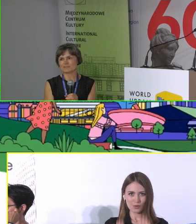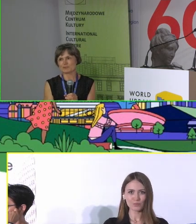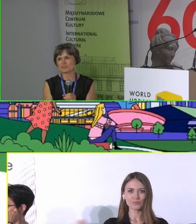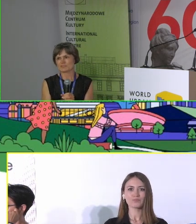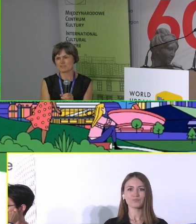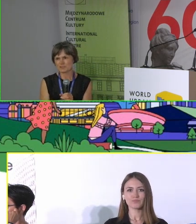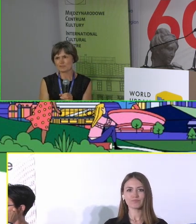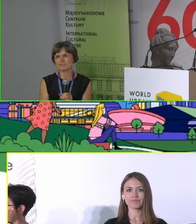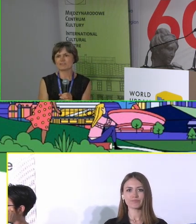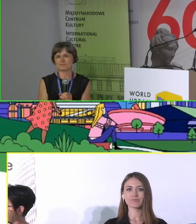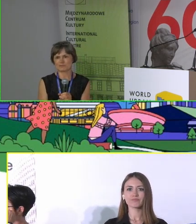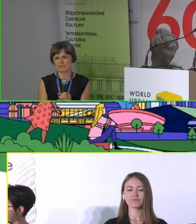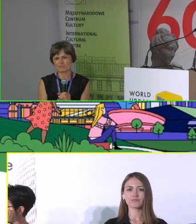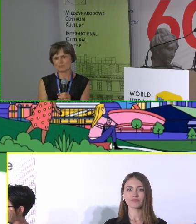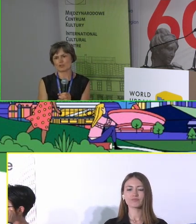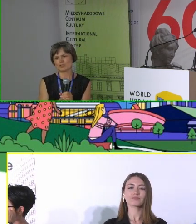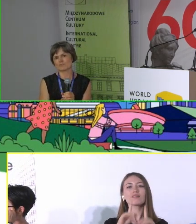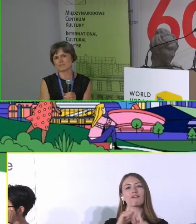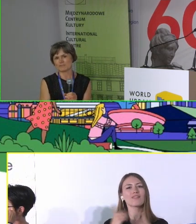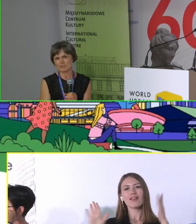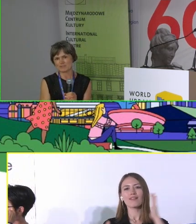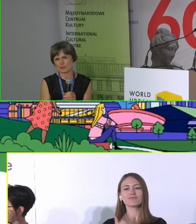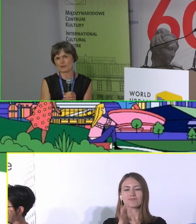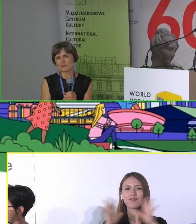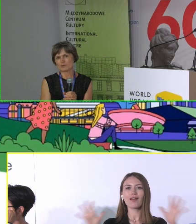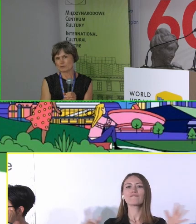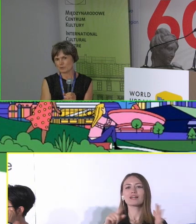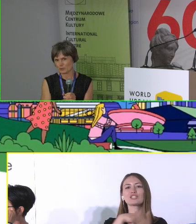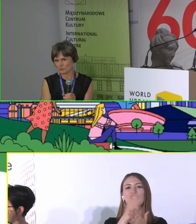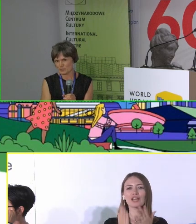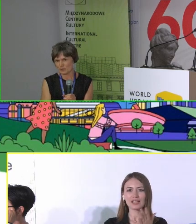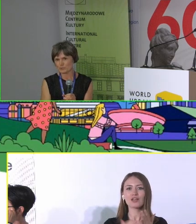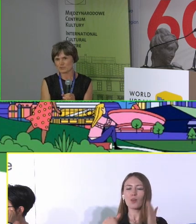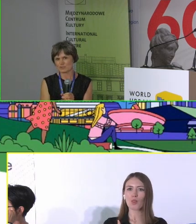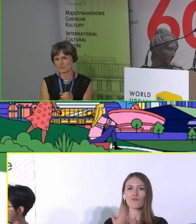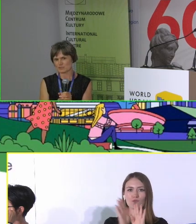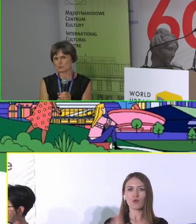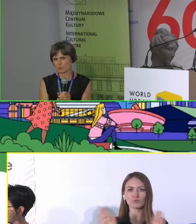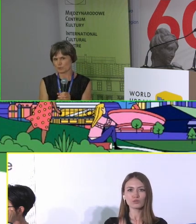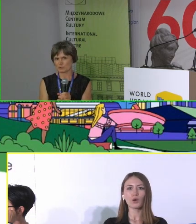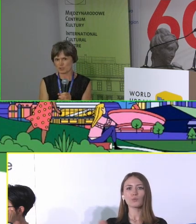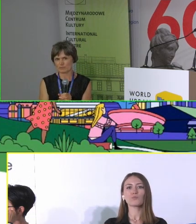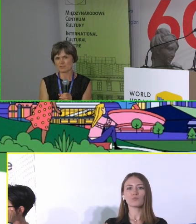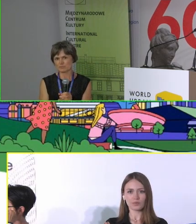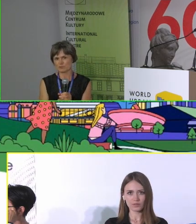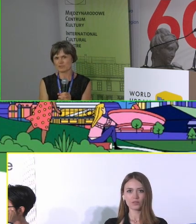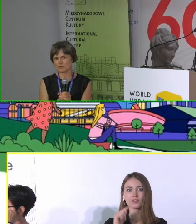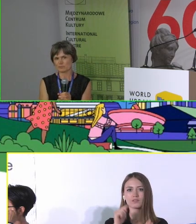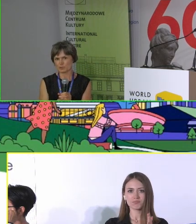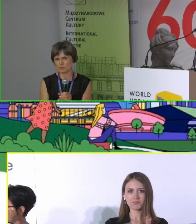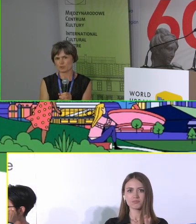Zdecydowanie największa część wystawiennicza nowego muzeum to jest kubatura podziemna, zbudowana pod